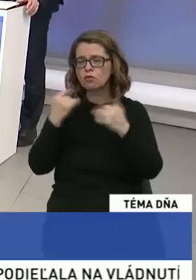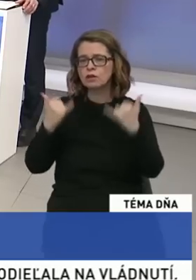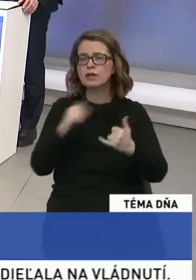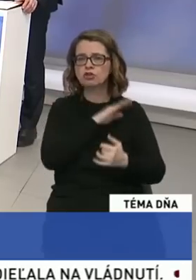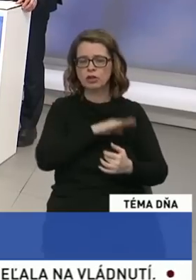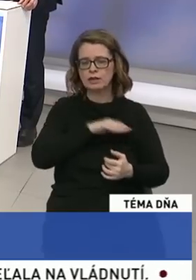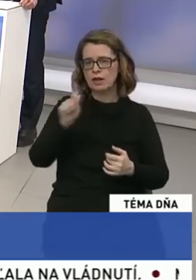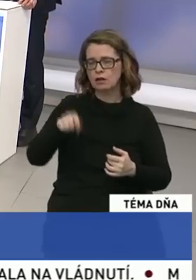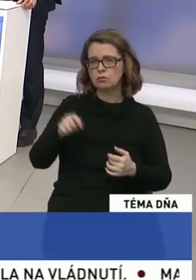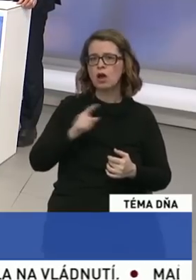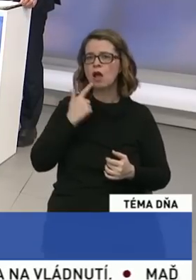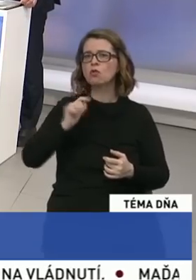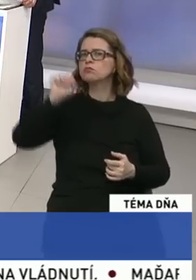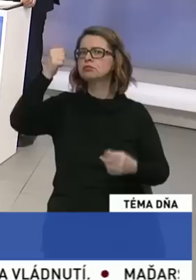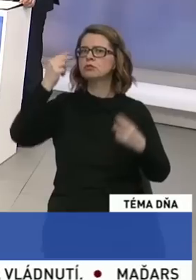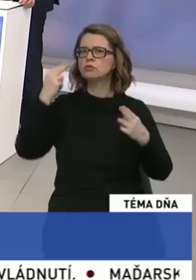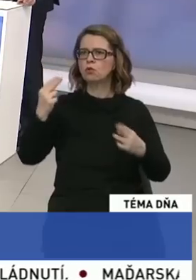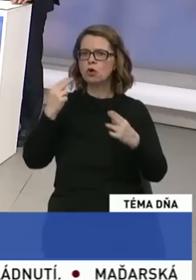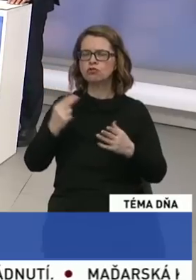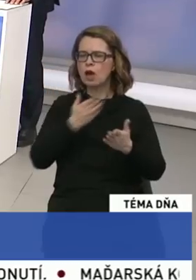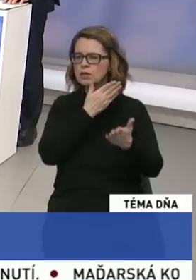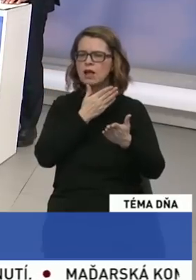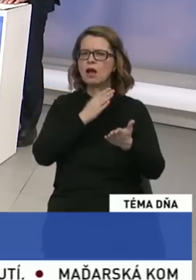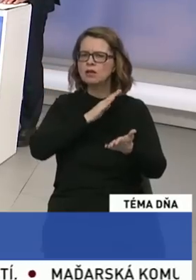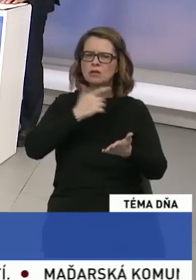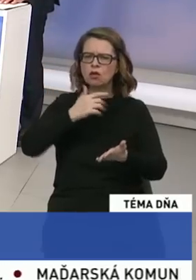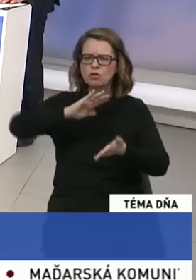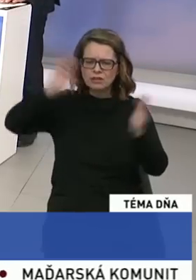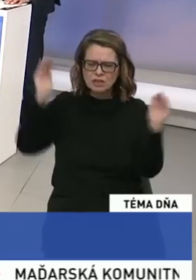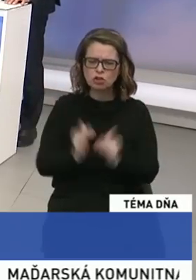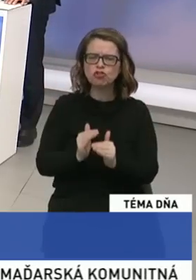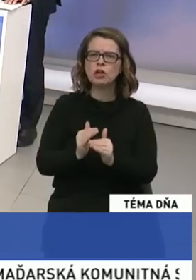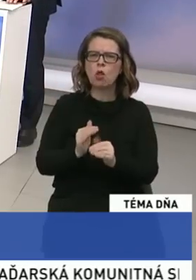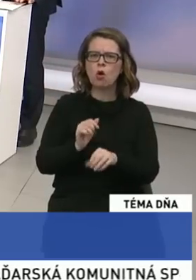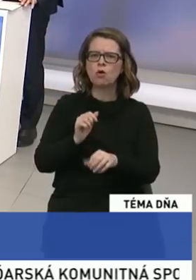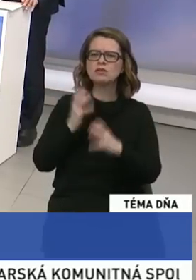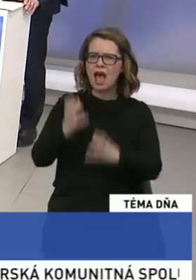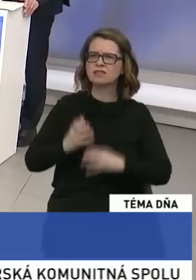prokurátor ako svoje priorite potieraniu násilia na ženách. Je to na Slovensku problém?